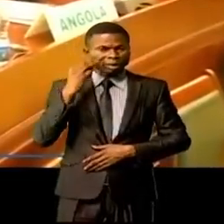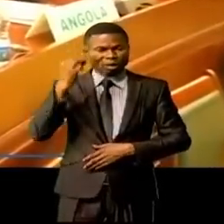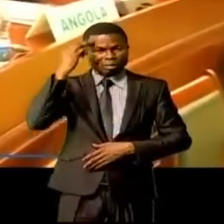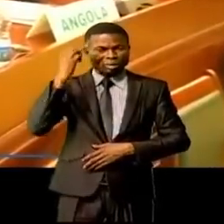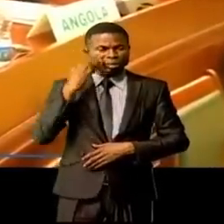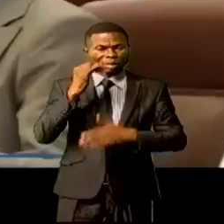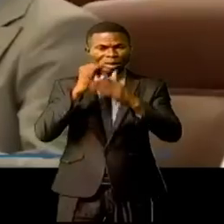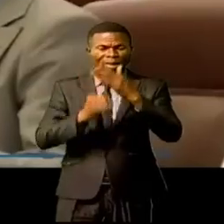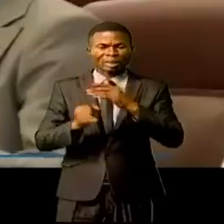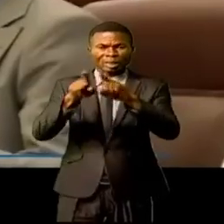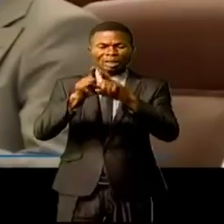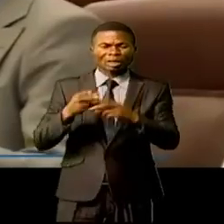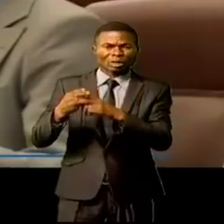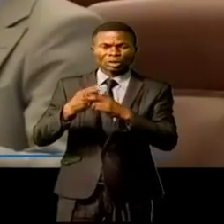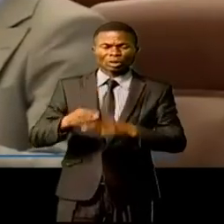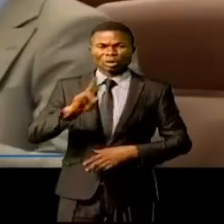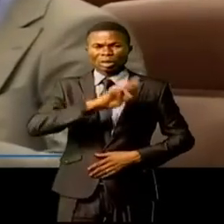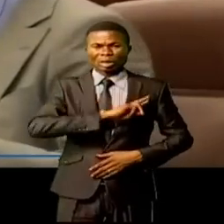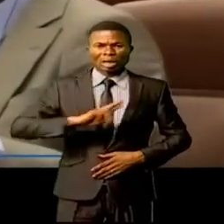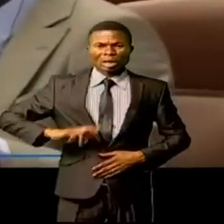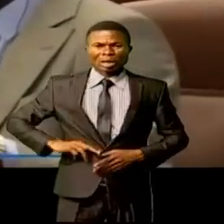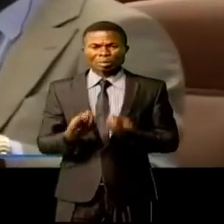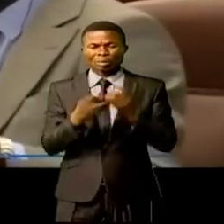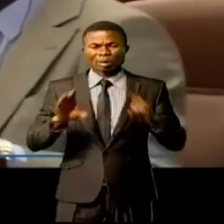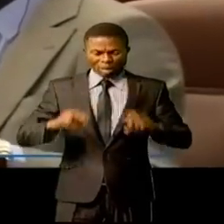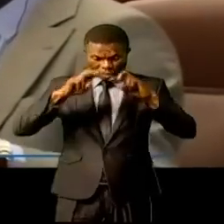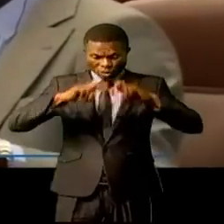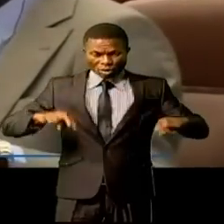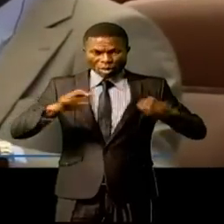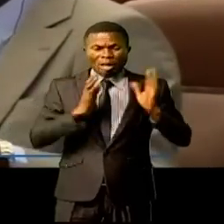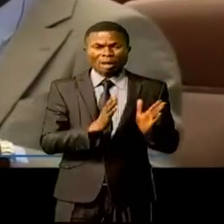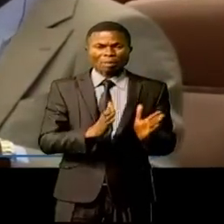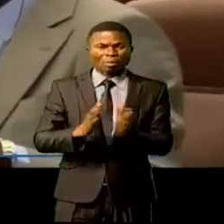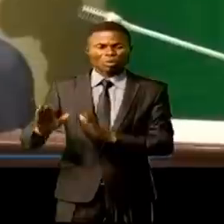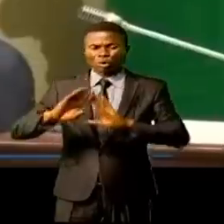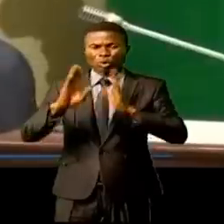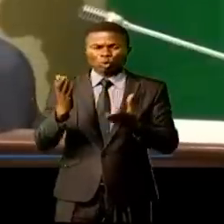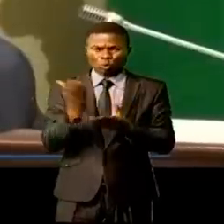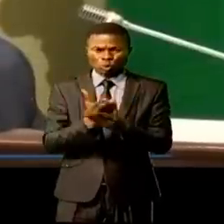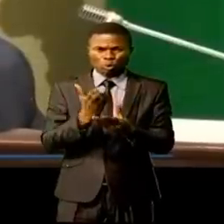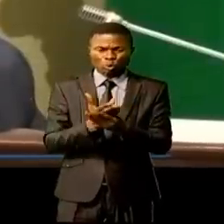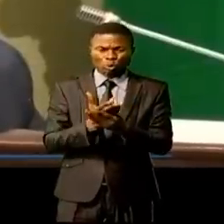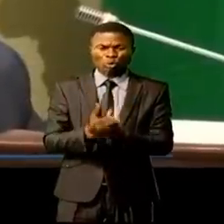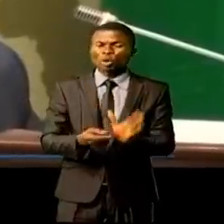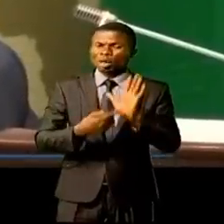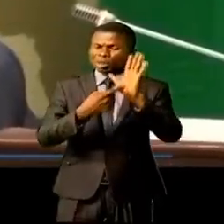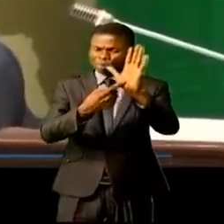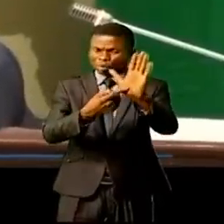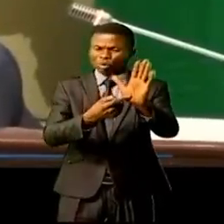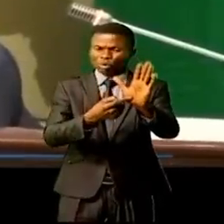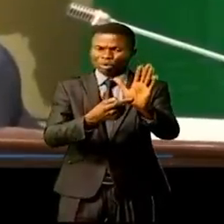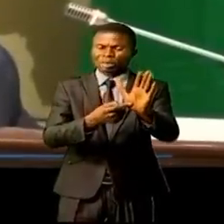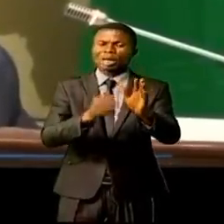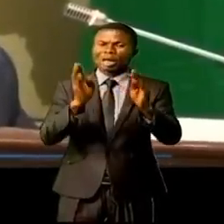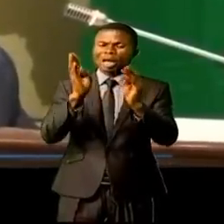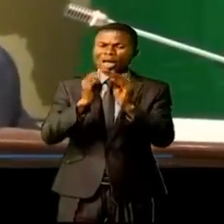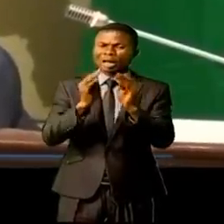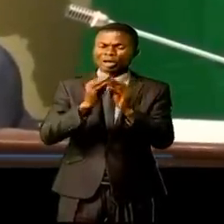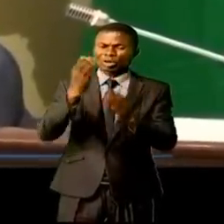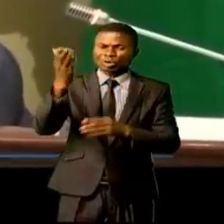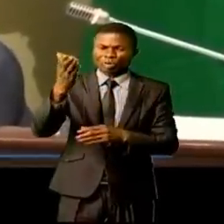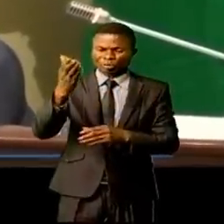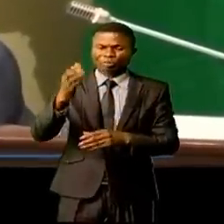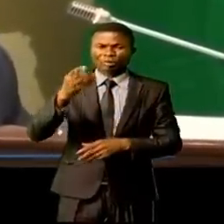l'Intérieur et de la RDC, examine et prépare tous les documents qui vont être intérieurement soumis au sommet. Daniel